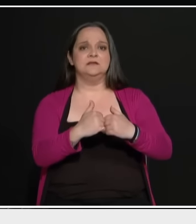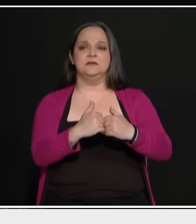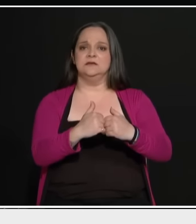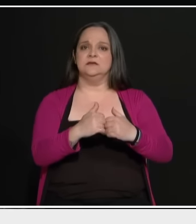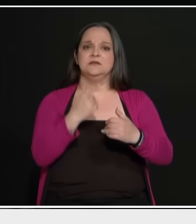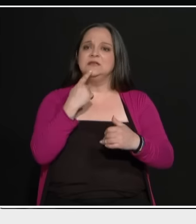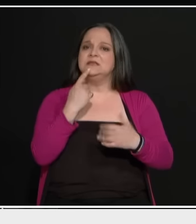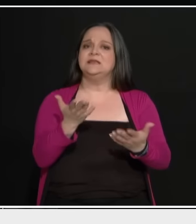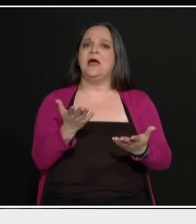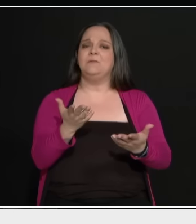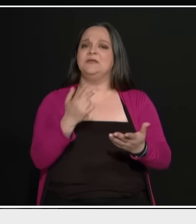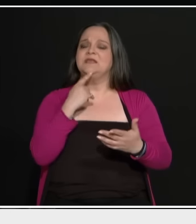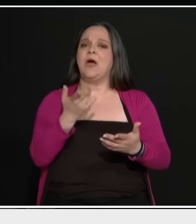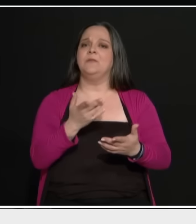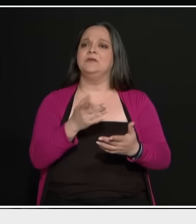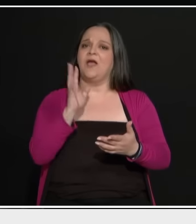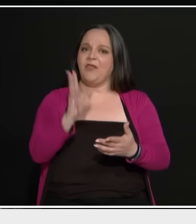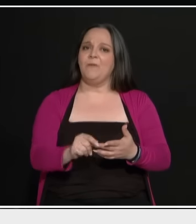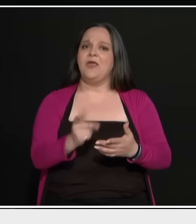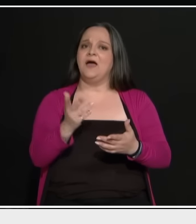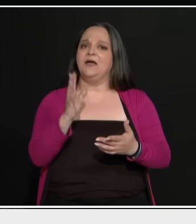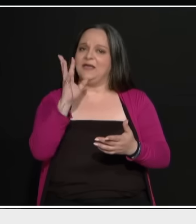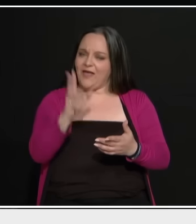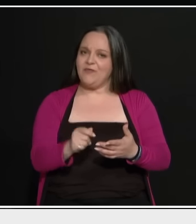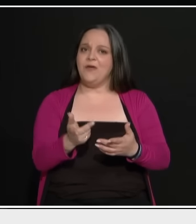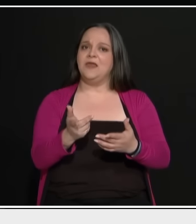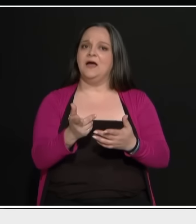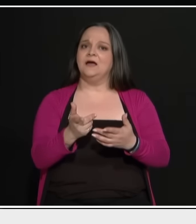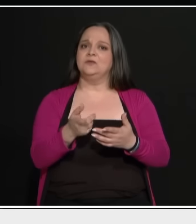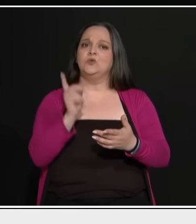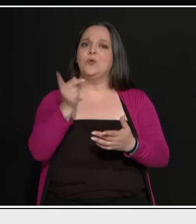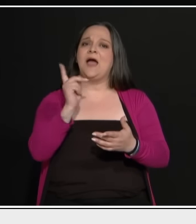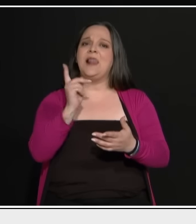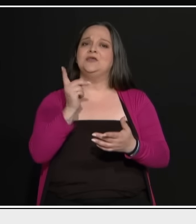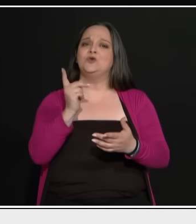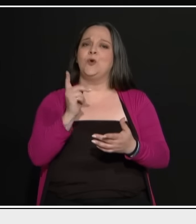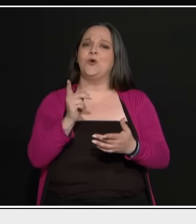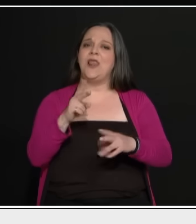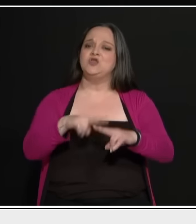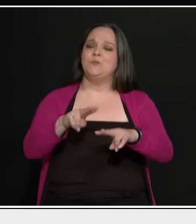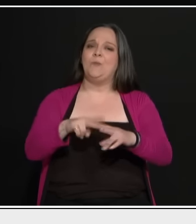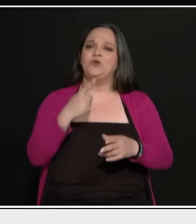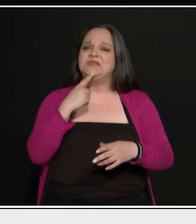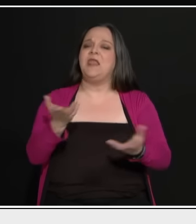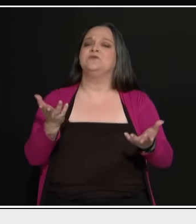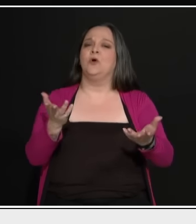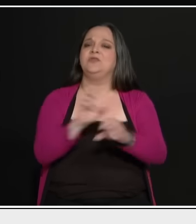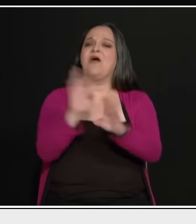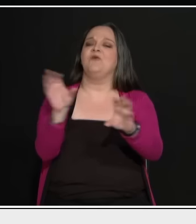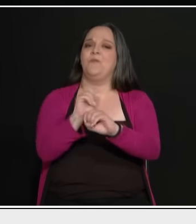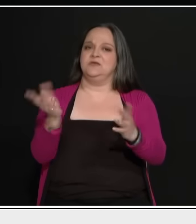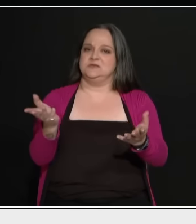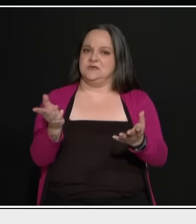Ένα παπούτσι Ελβιέλα είχε. Ένα παπούτσι έβγαλε. Το γαλάζιο παπούτσι της Νέας Δημοκρατίας. Ναι. Τι είναι αυτό. Είναι αυτό